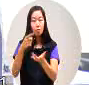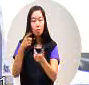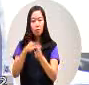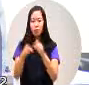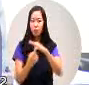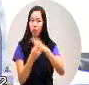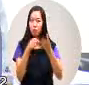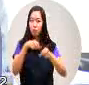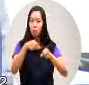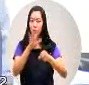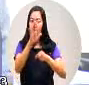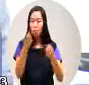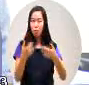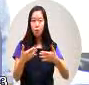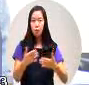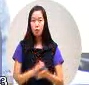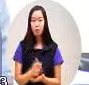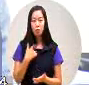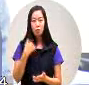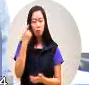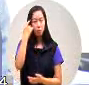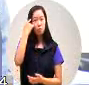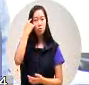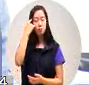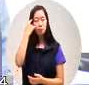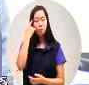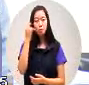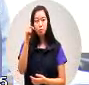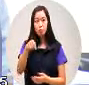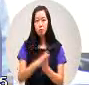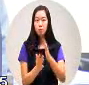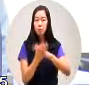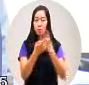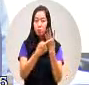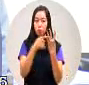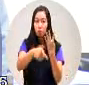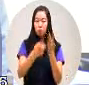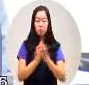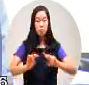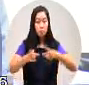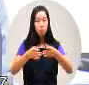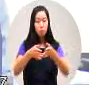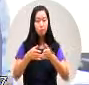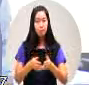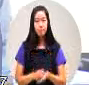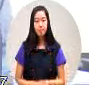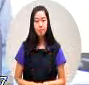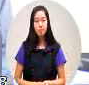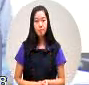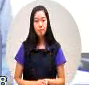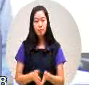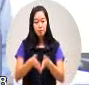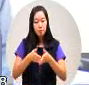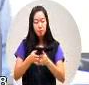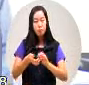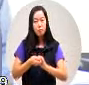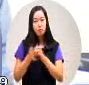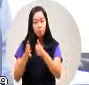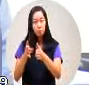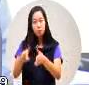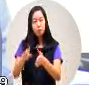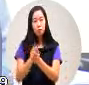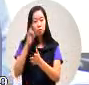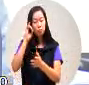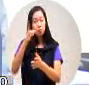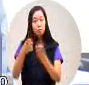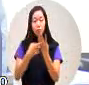有问题的所以我一直认为产业计划要修正要针对创业